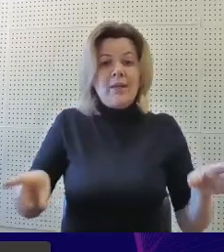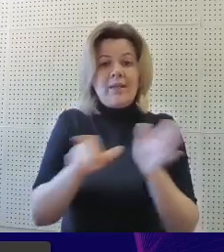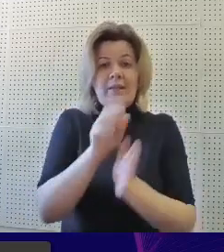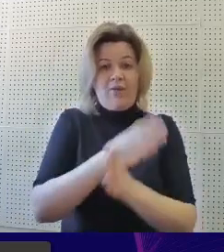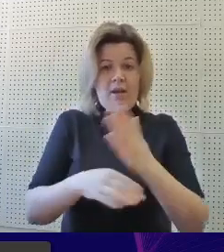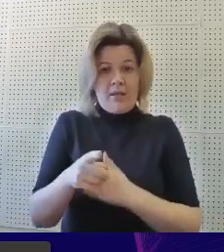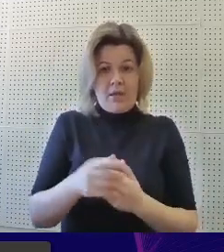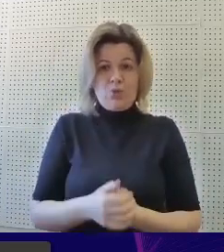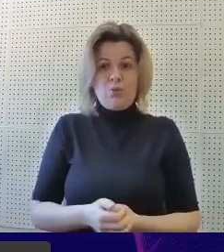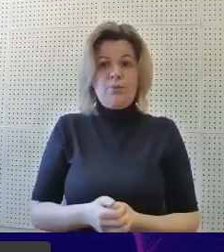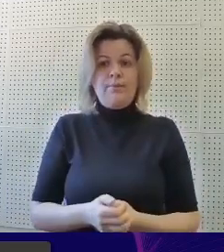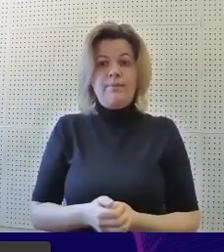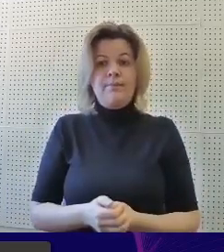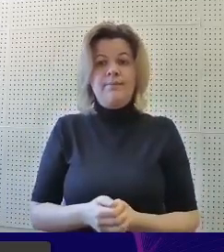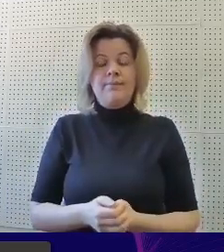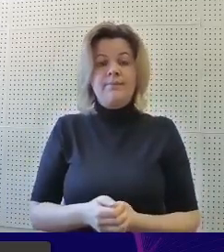людей с инвалидностью.